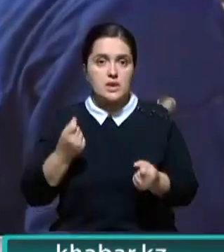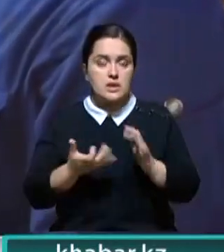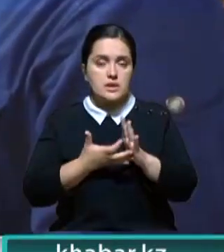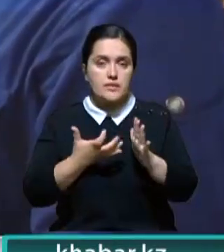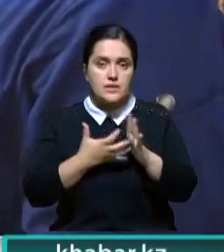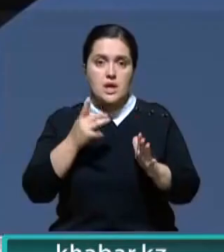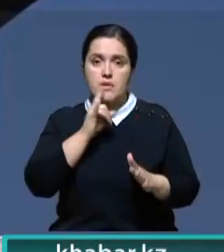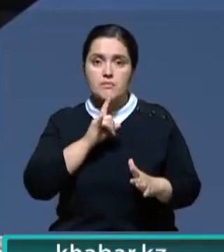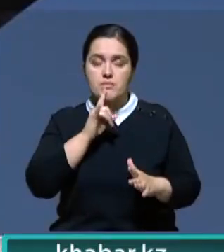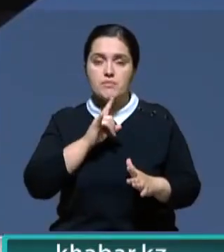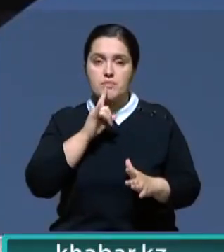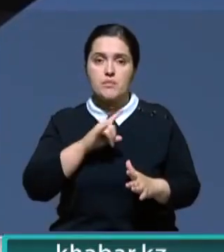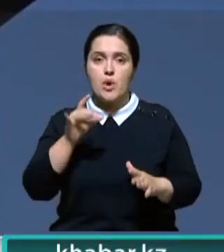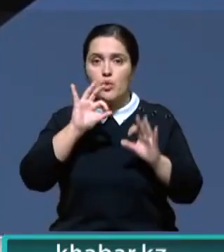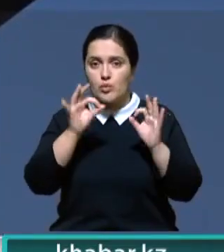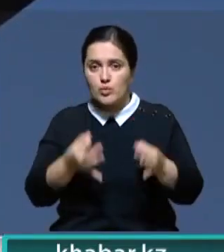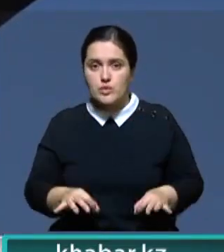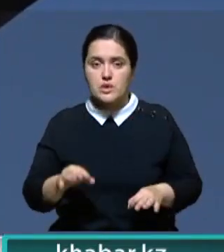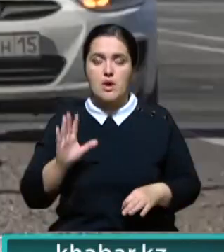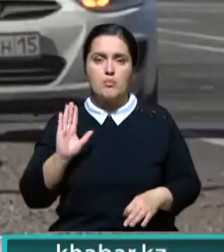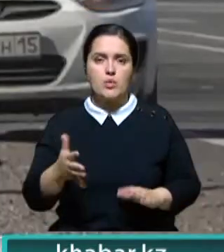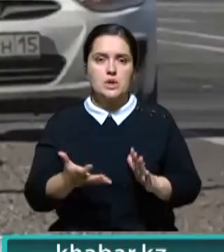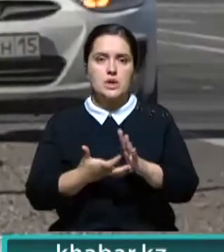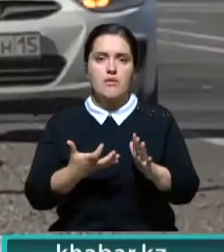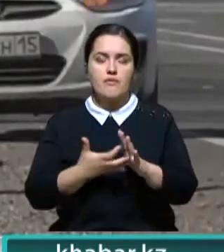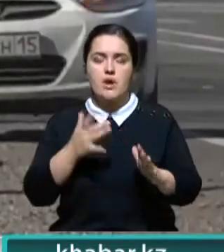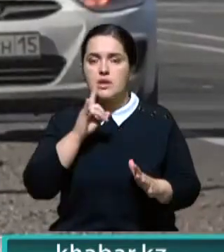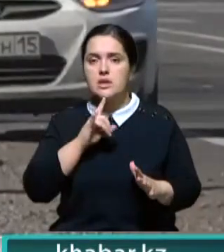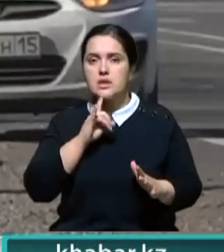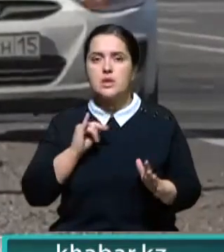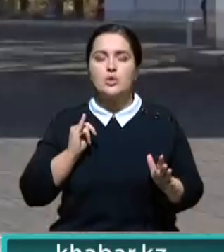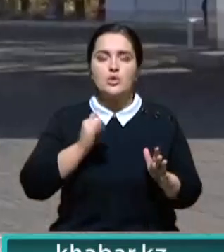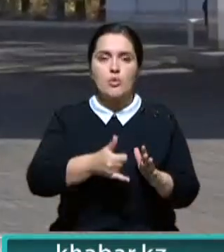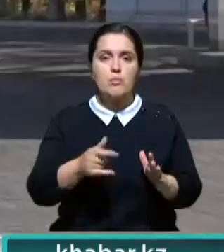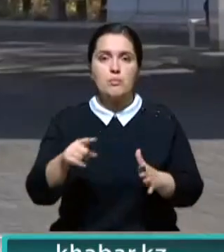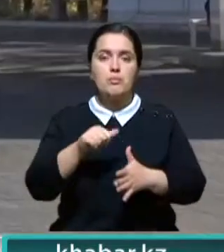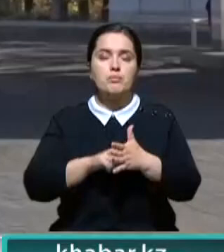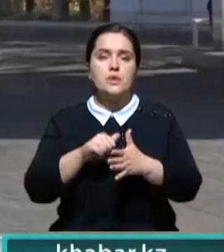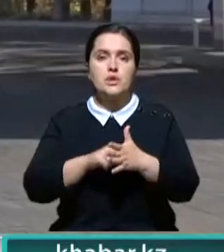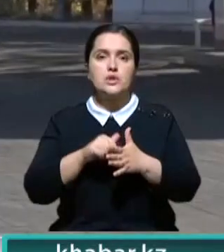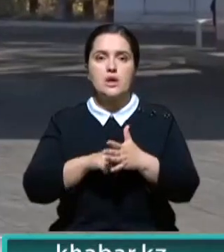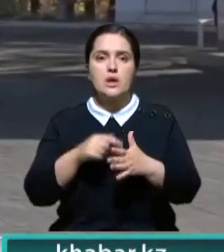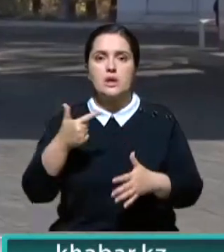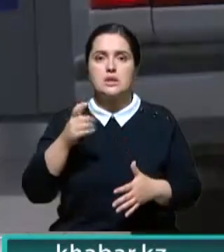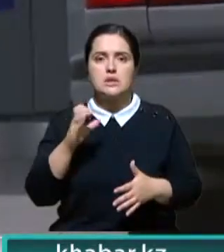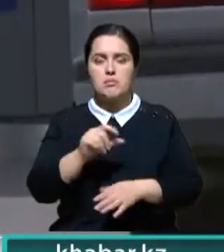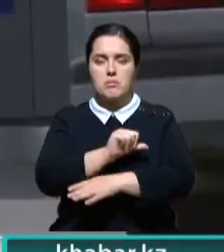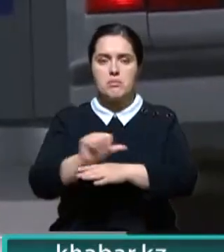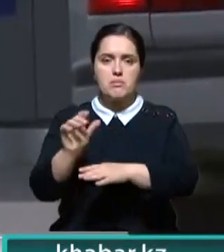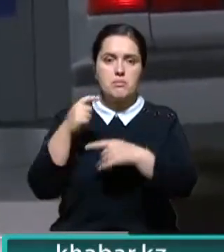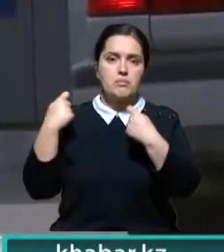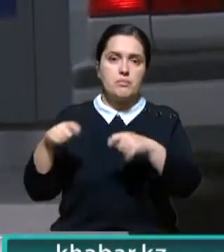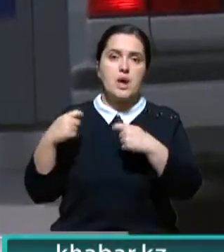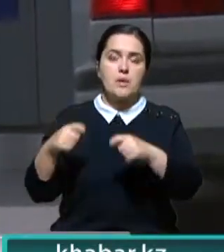нефтепродуктов. К осени, например, эксперты прогнозируют нехватку дистоплива. Основной аргумент правительства – ГСМ вывозят из страны